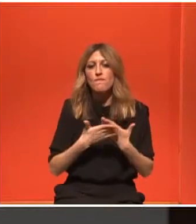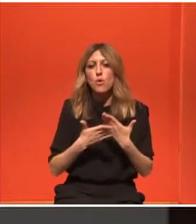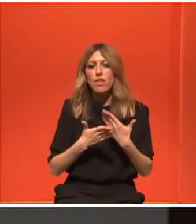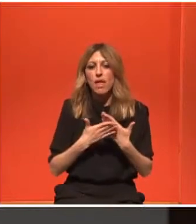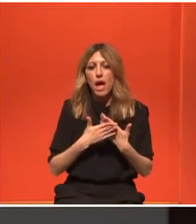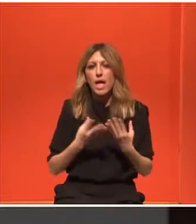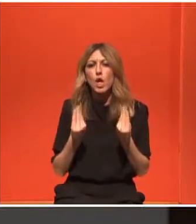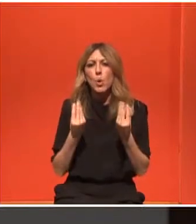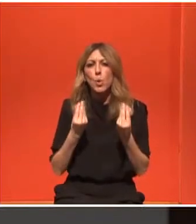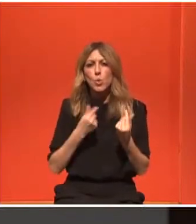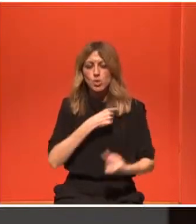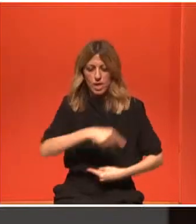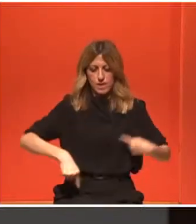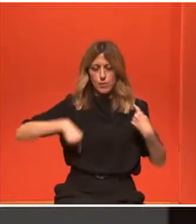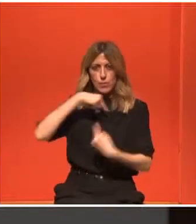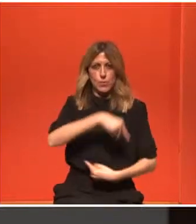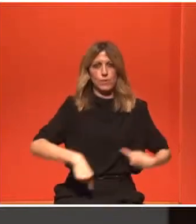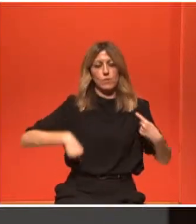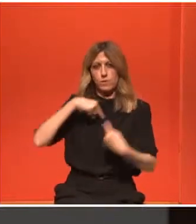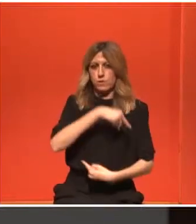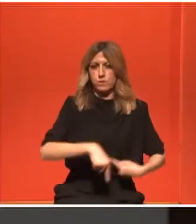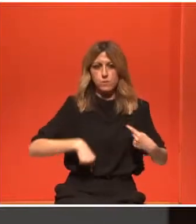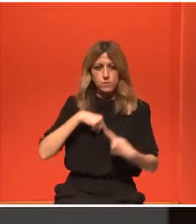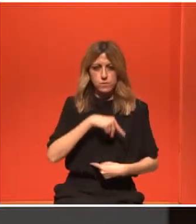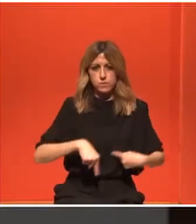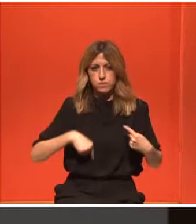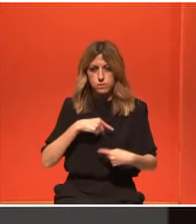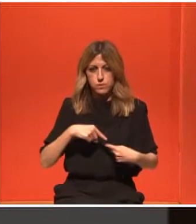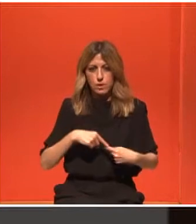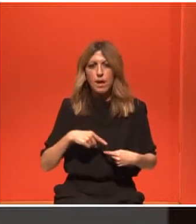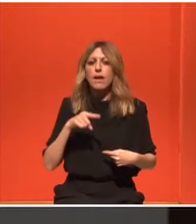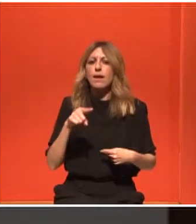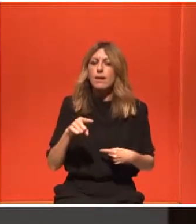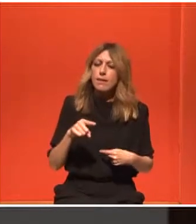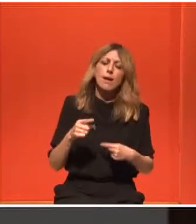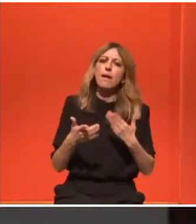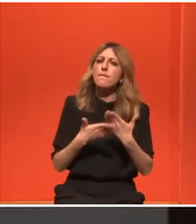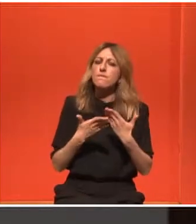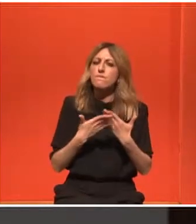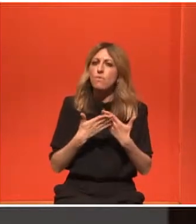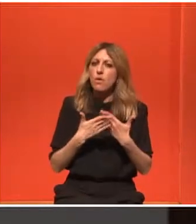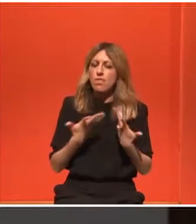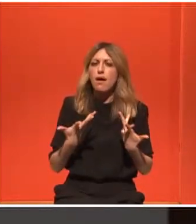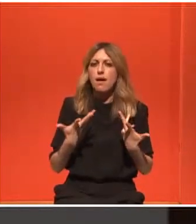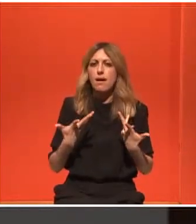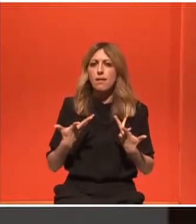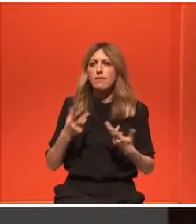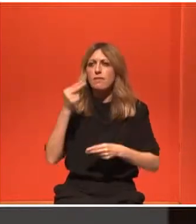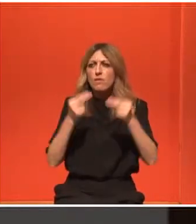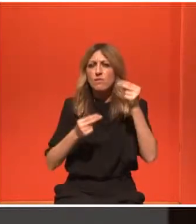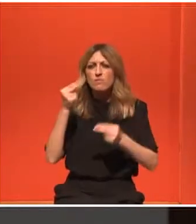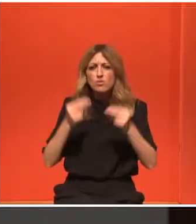κάνει ίσως και γρηγορότερη την αποκατάσταση σε σχέση με μια με την παραδοσιακή συστηματική